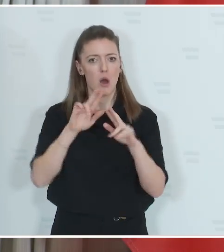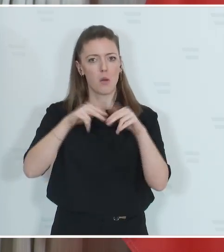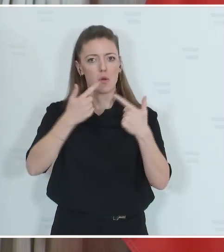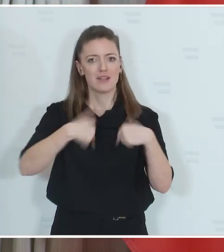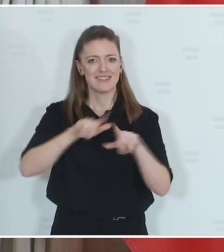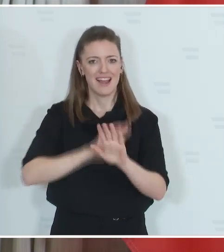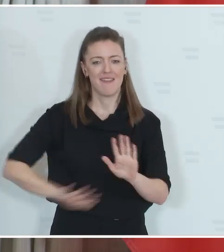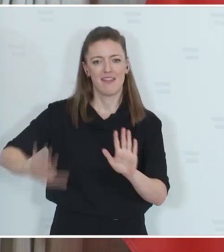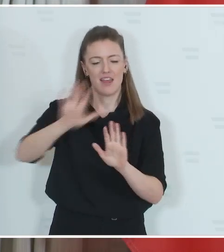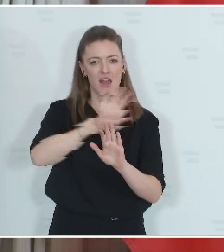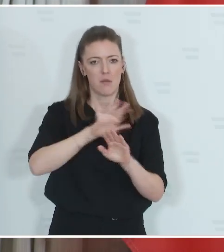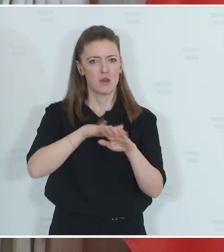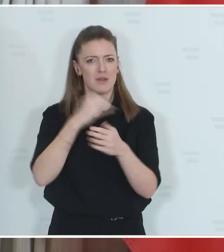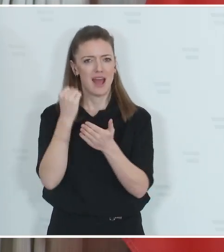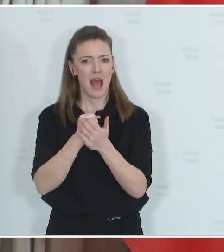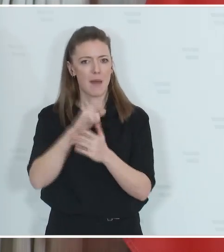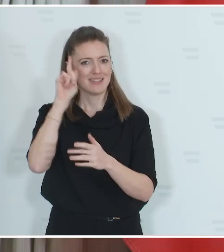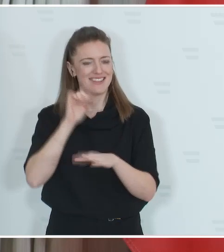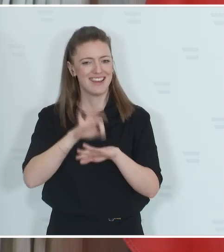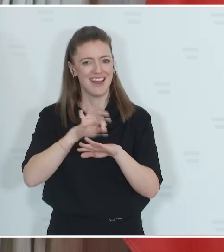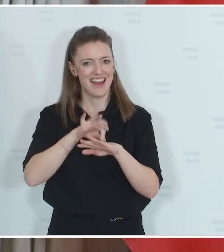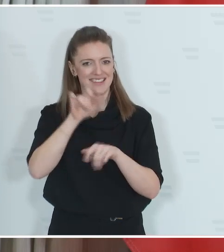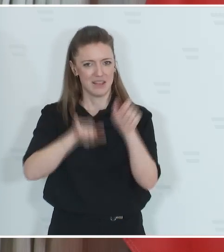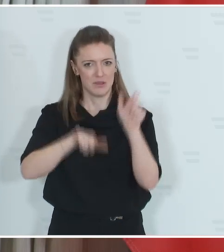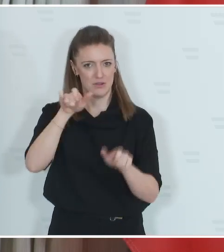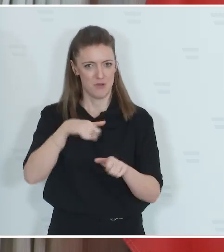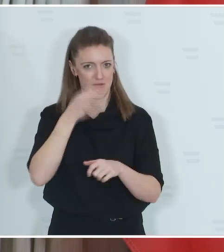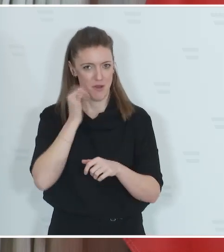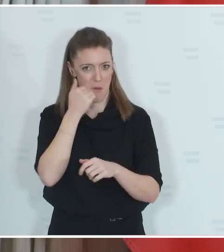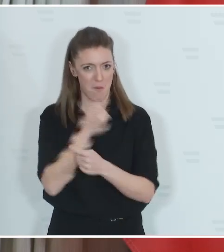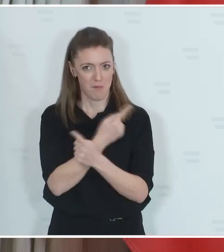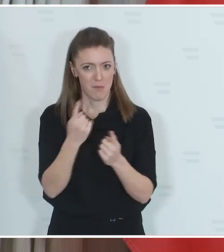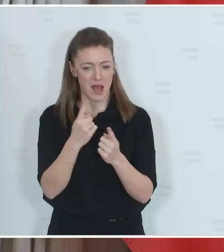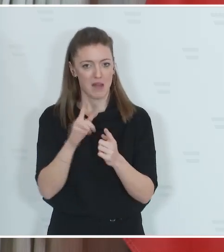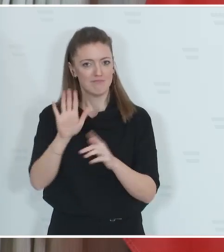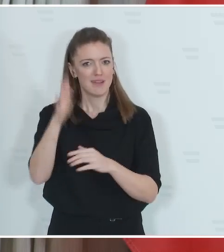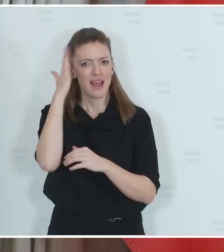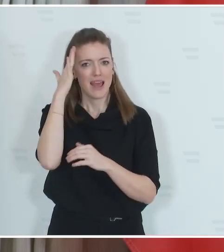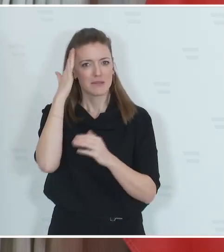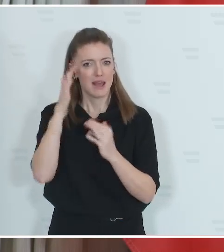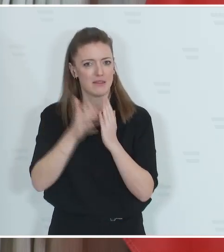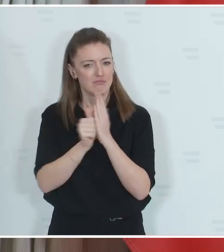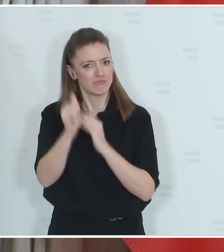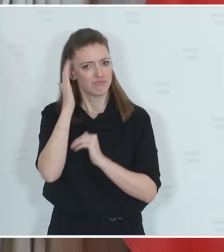wie etwa die Amtstierärztinnen und Tierärzte, können dann auf Expertise und